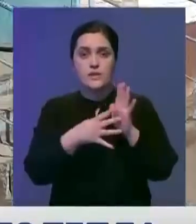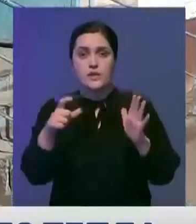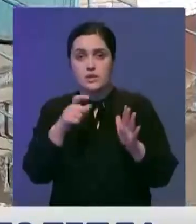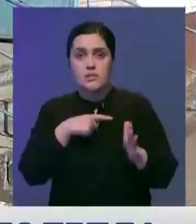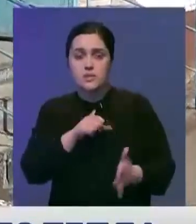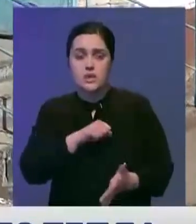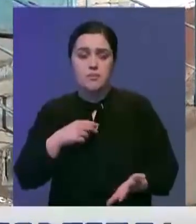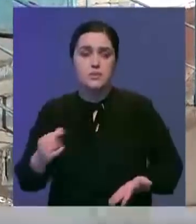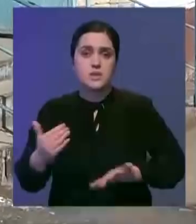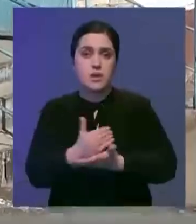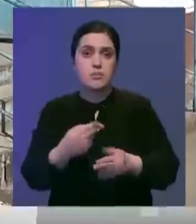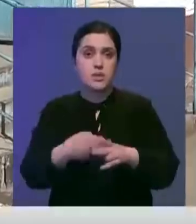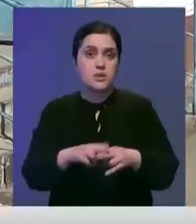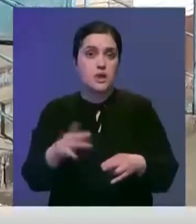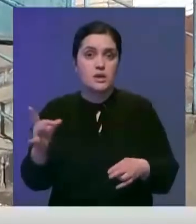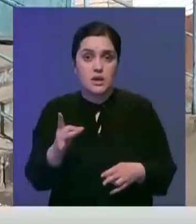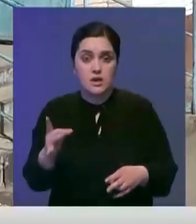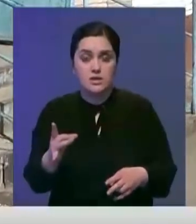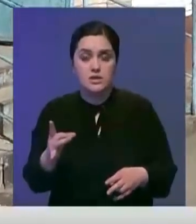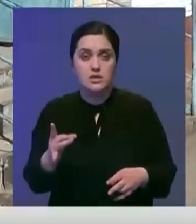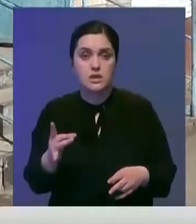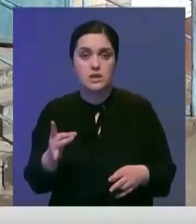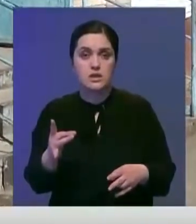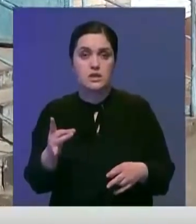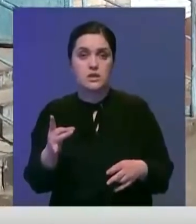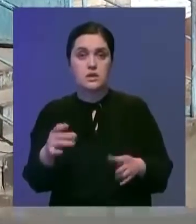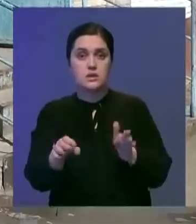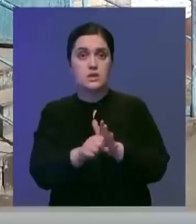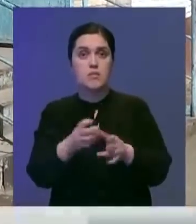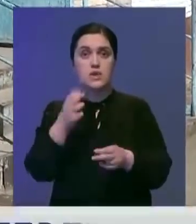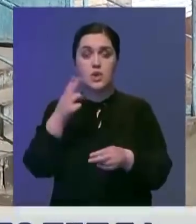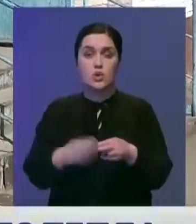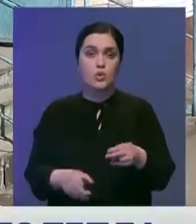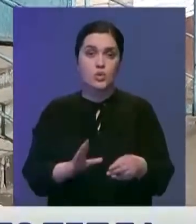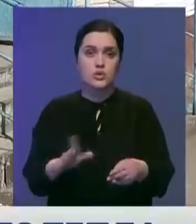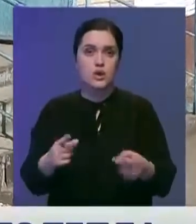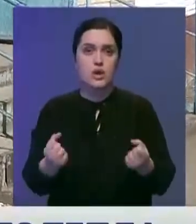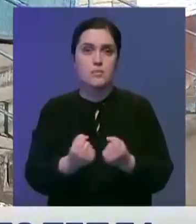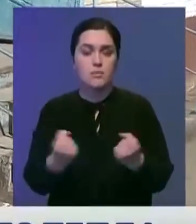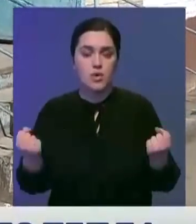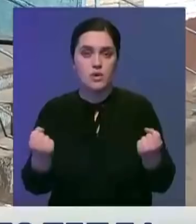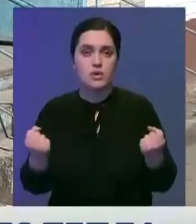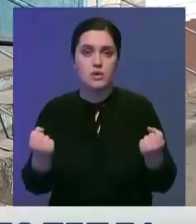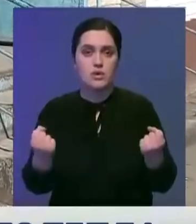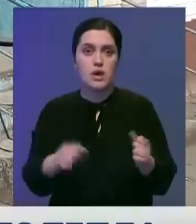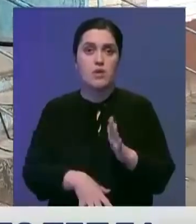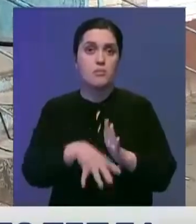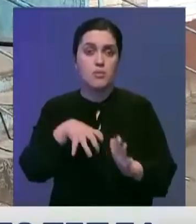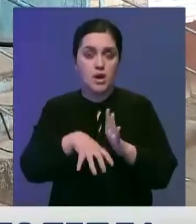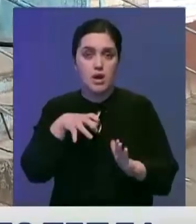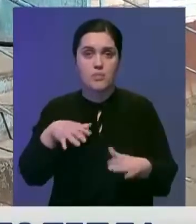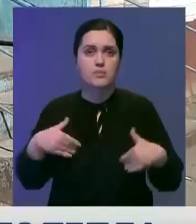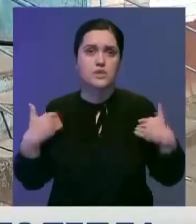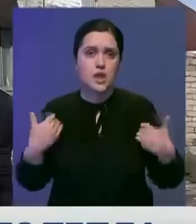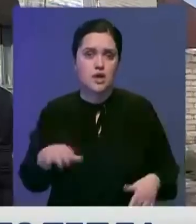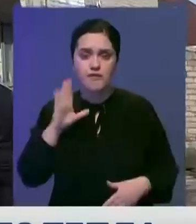подвал. Но в этот раз получилась такая ситуация, что и зима еще не кончилась, и как рвануло. 40 машин выкачали, все равно вода